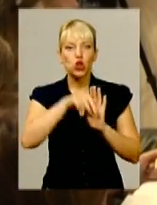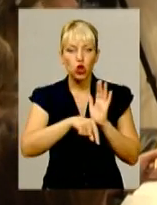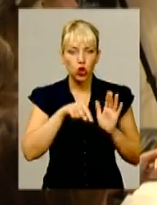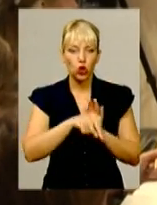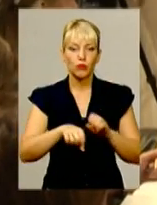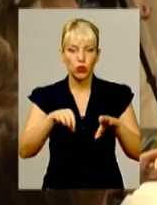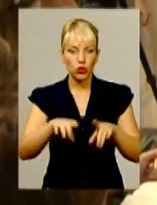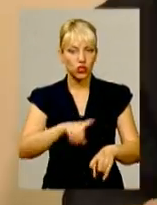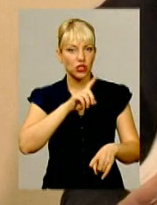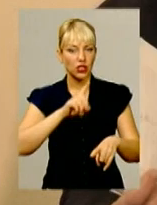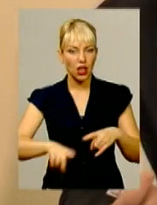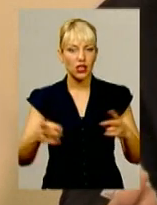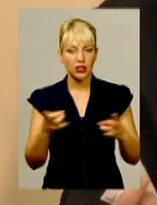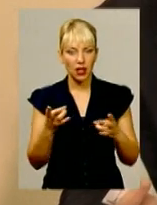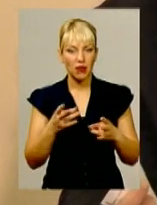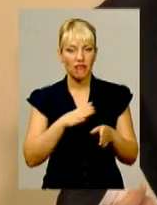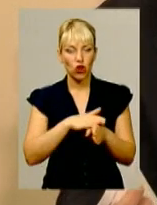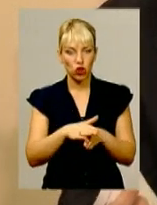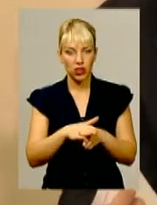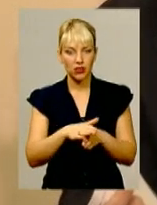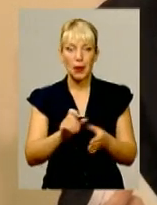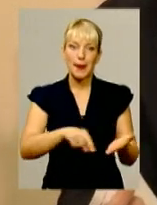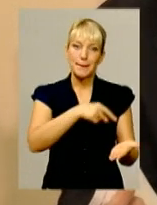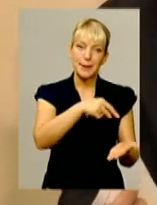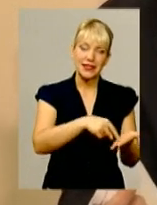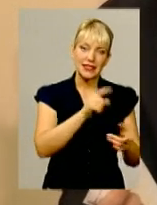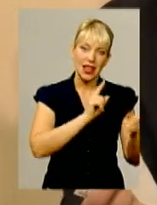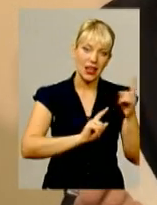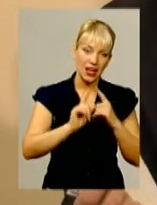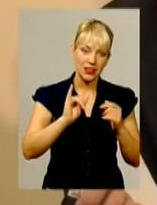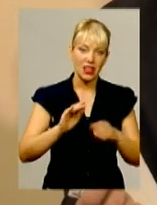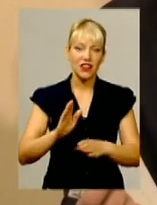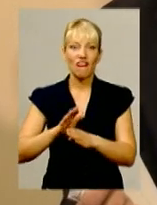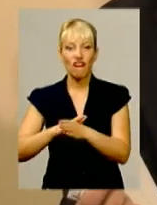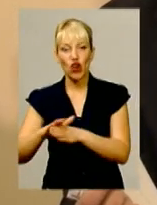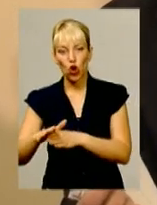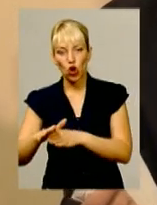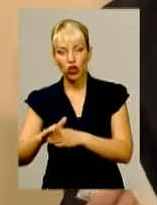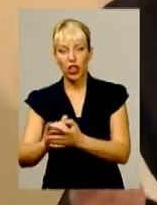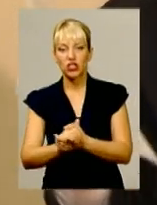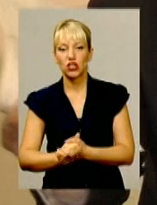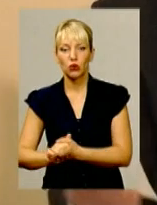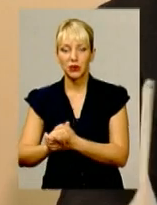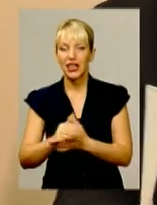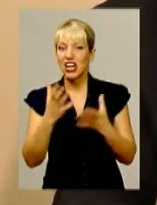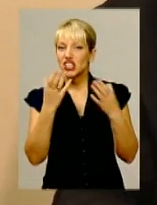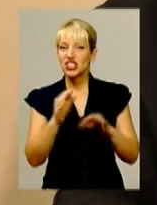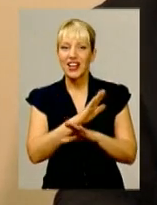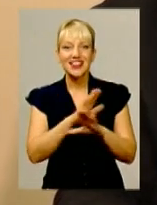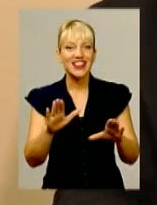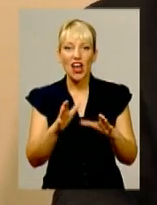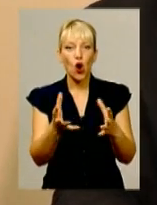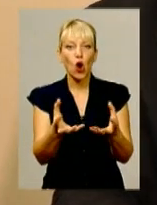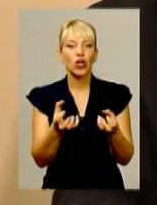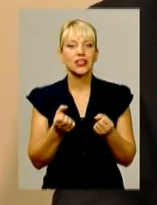підлягає негайному виконанню. До речі, міська рада і виконавчий коментар ще не отримував офіційного суда. Це перевізники